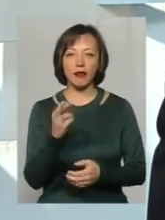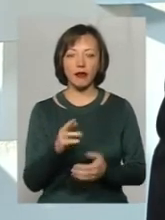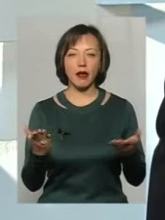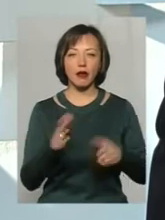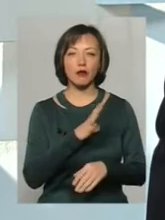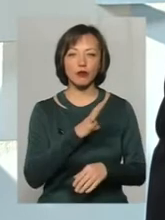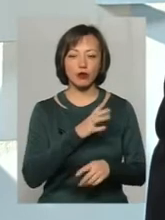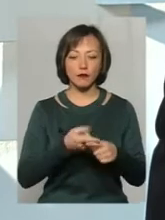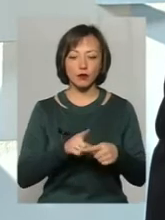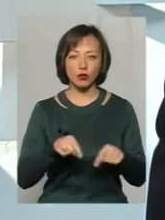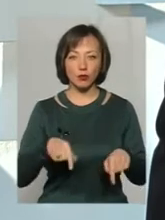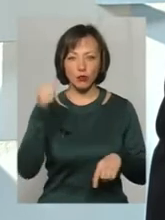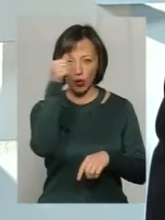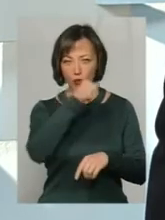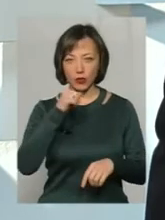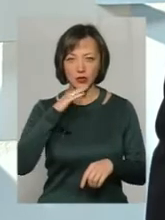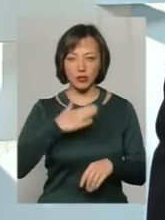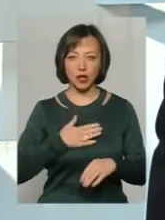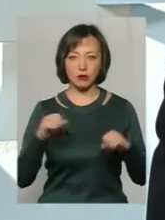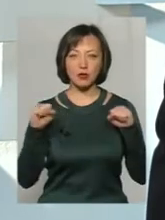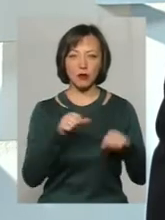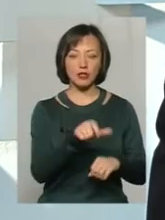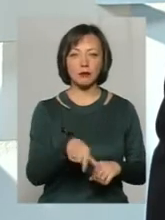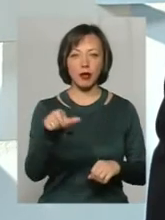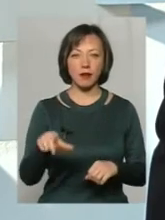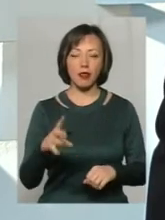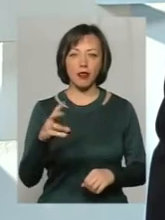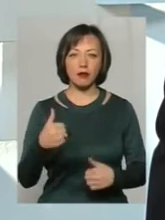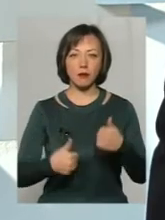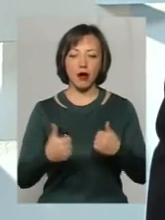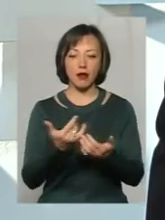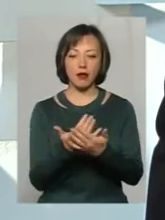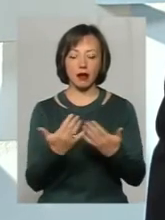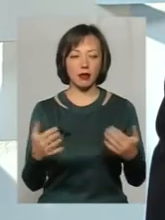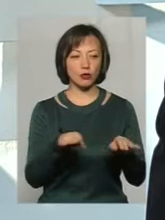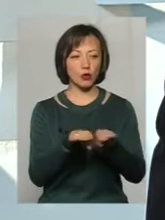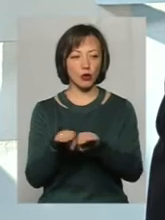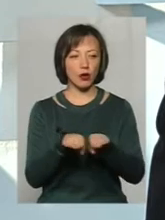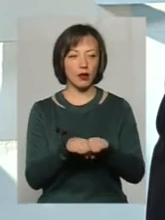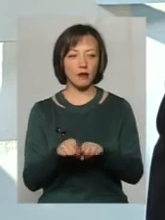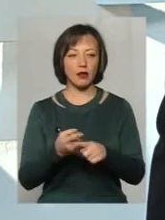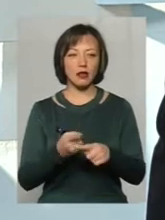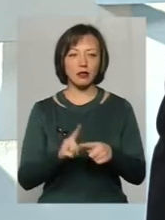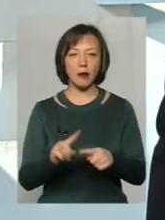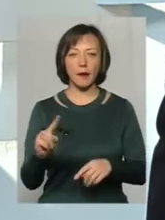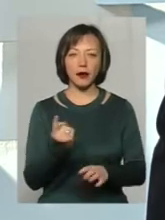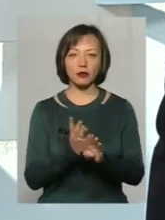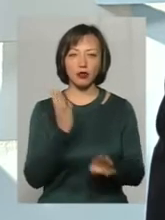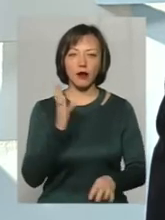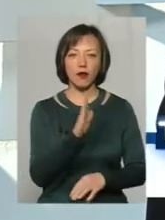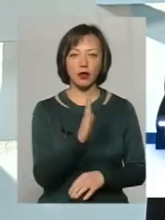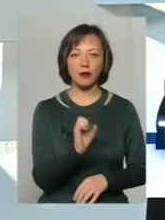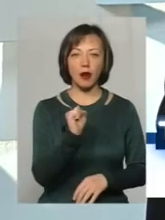які були в цьому році нашими спортсменами на змаганнях різного рівня. Це, в першу чергу, Володимир